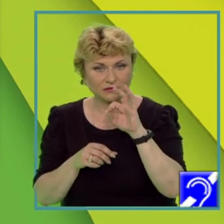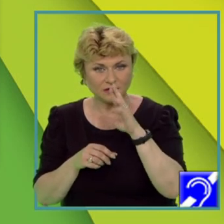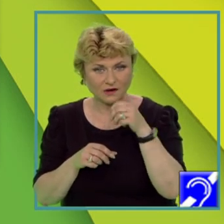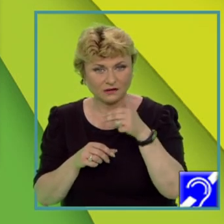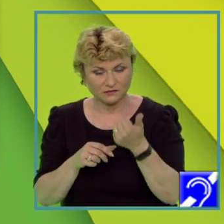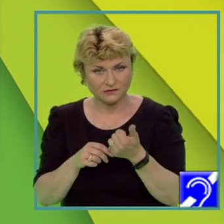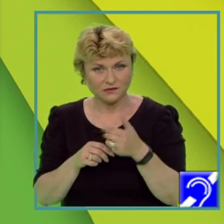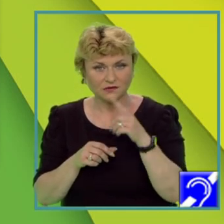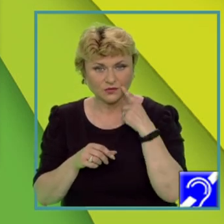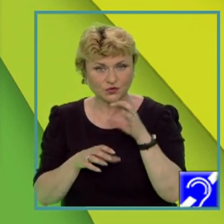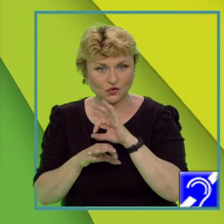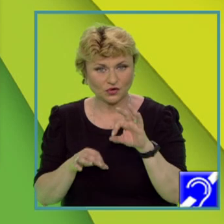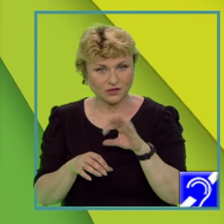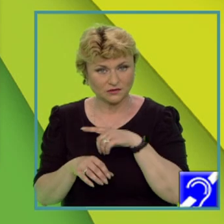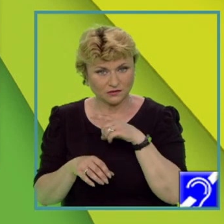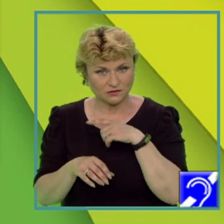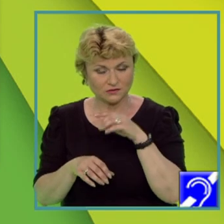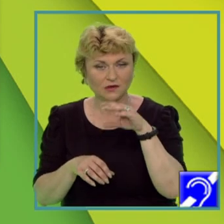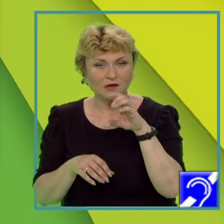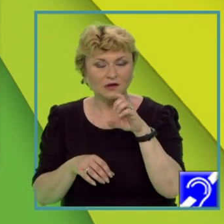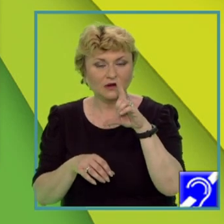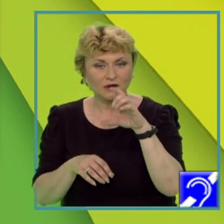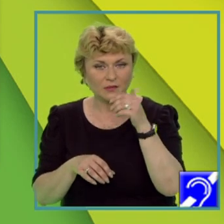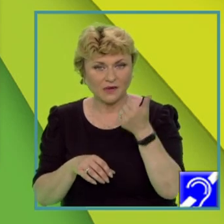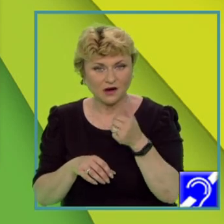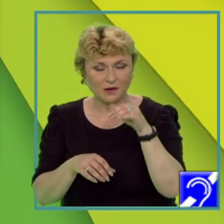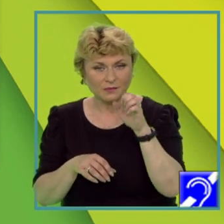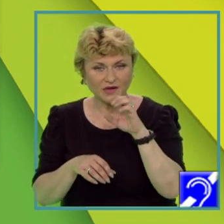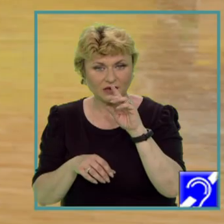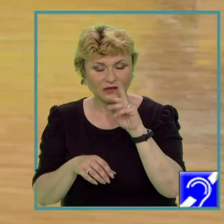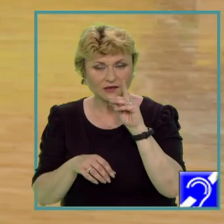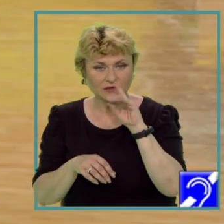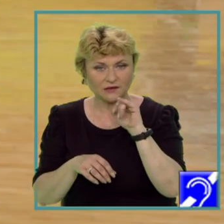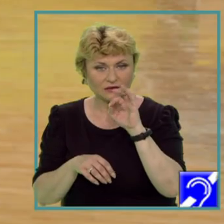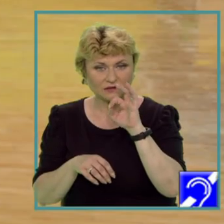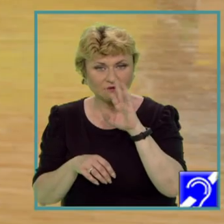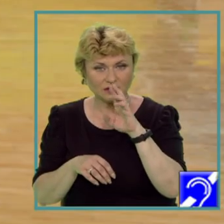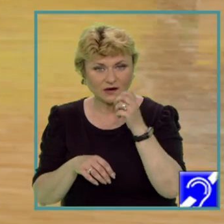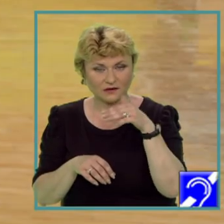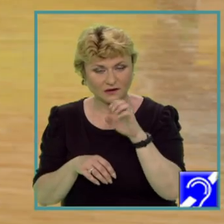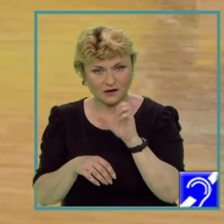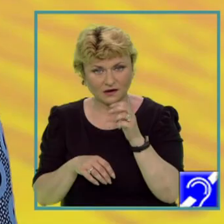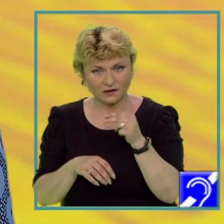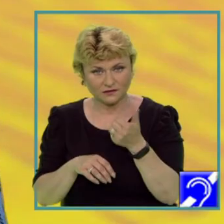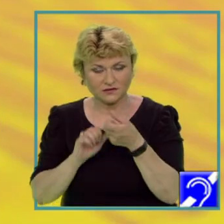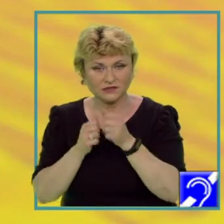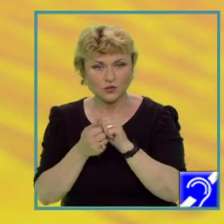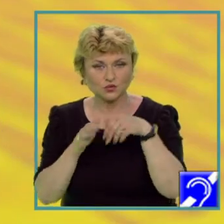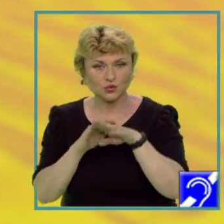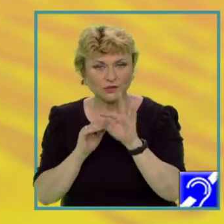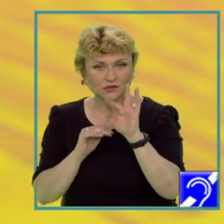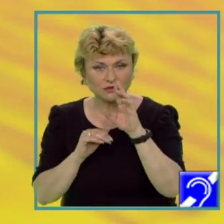răspunsul corect este climat mediteranean sau subtropical. Pentru Bulgaria, precizați numele